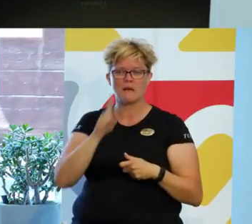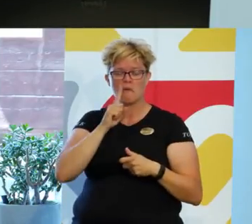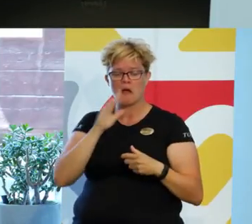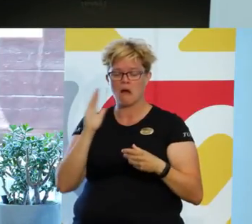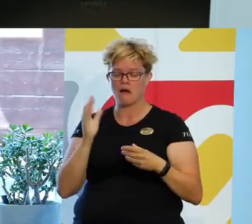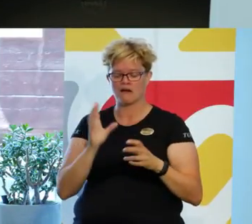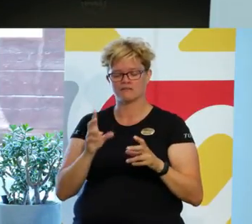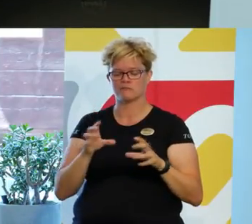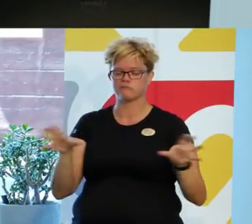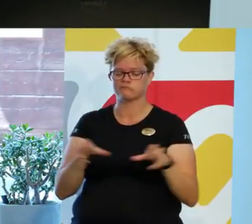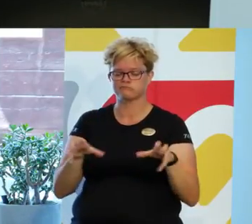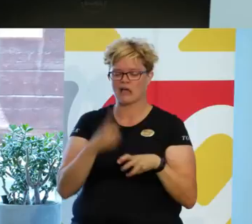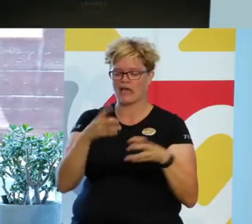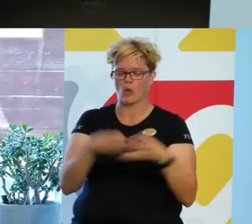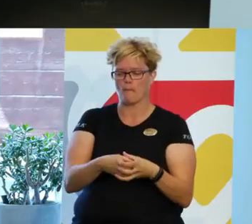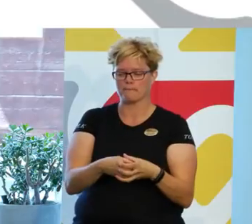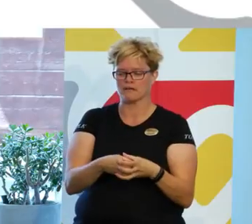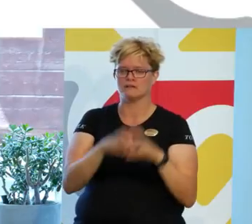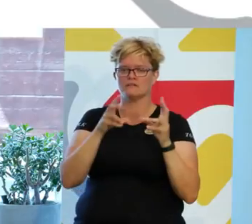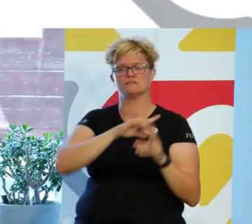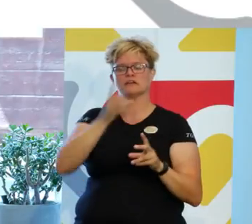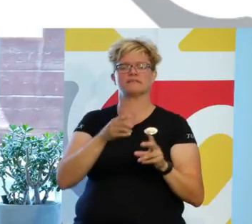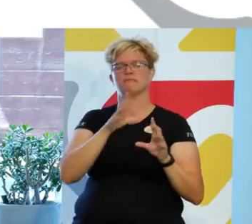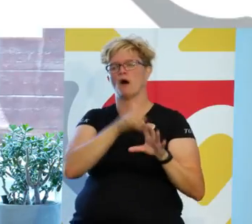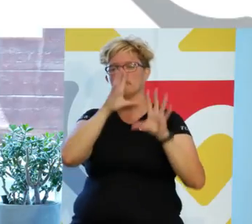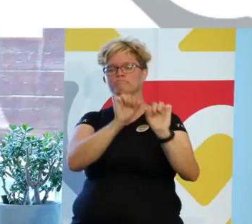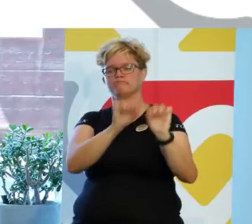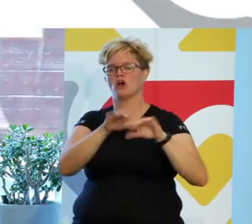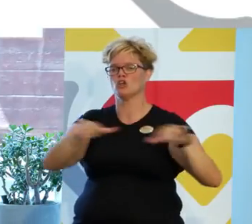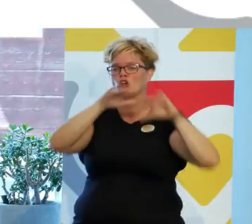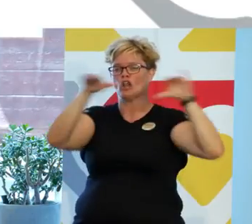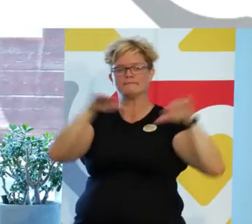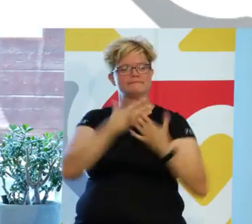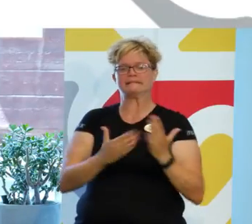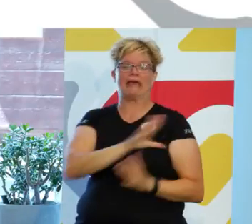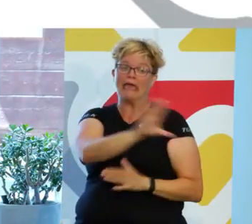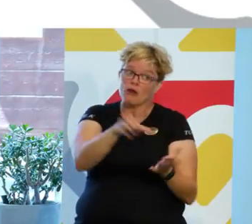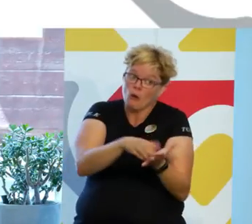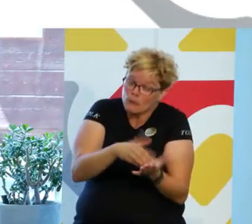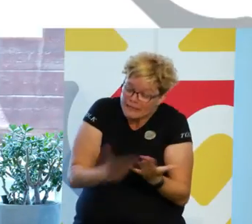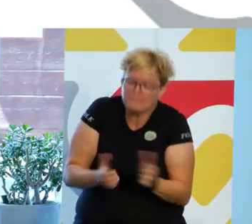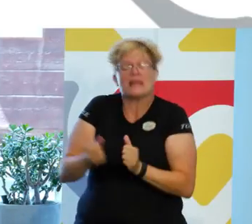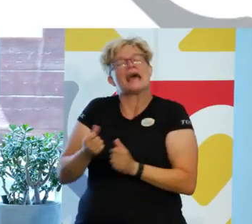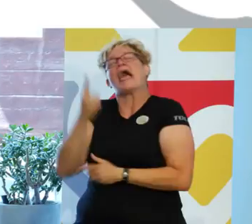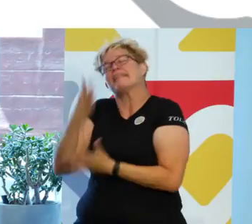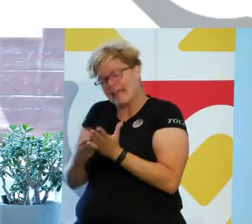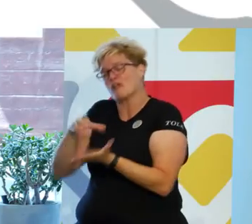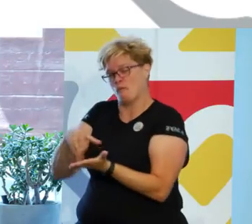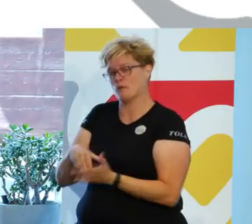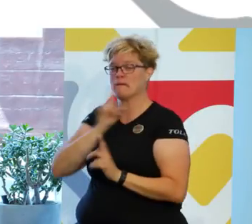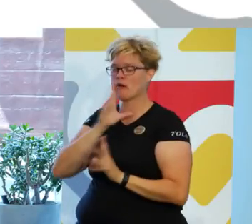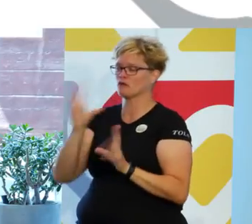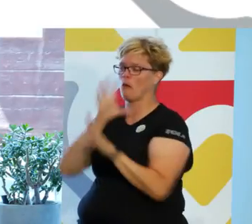en liten grupp som hyllvärmare. Kanske inte i de kommunerna som ni kommer ifrån. Men på en del kommuner som